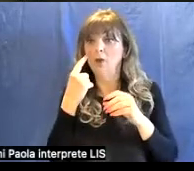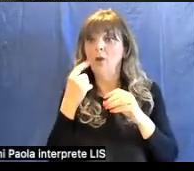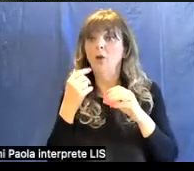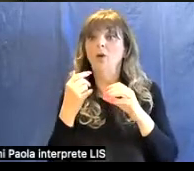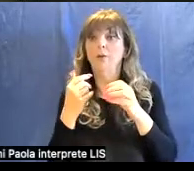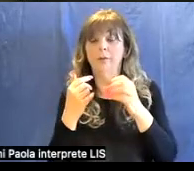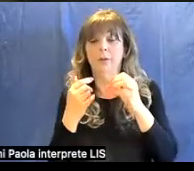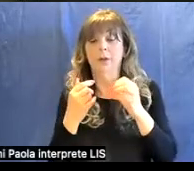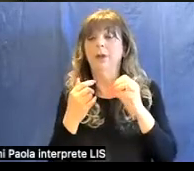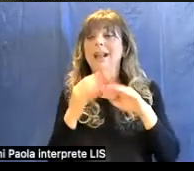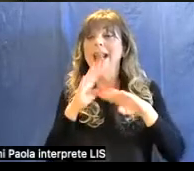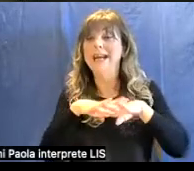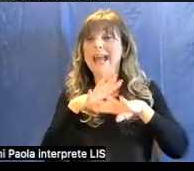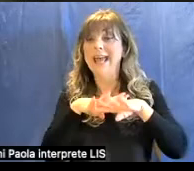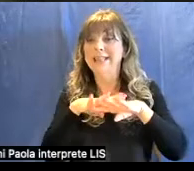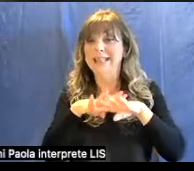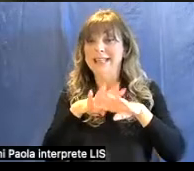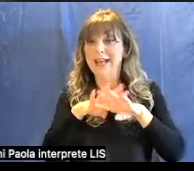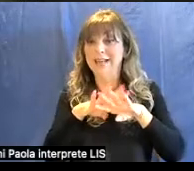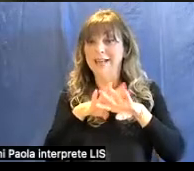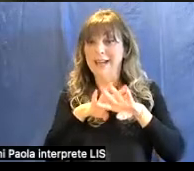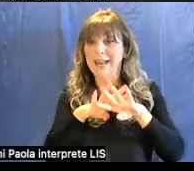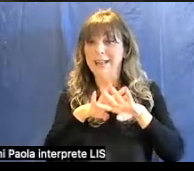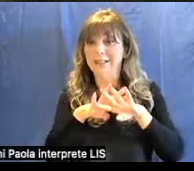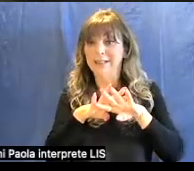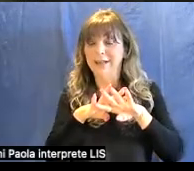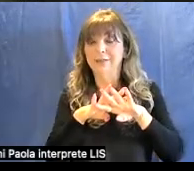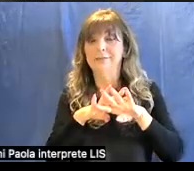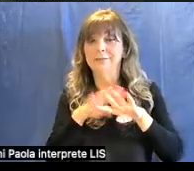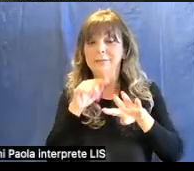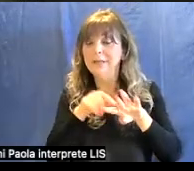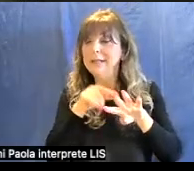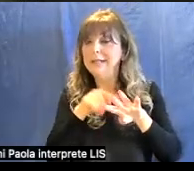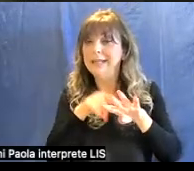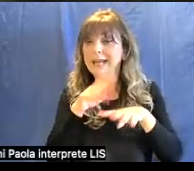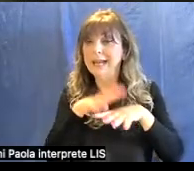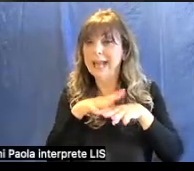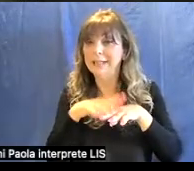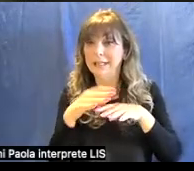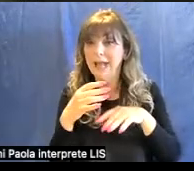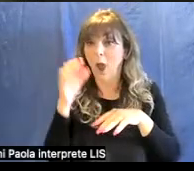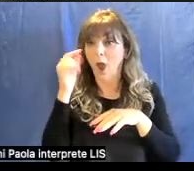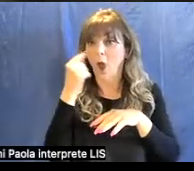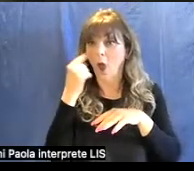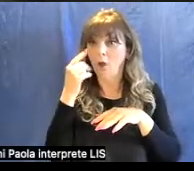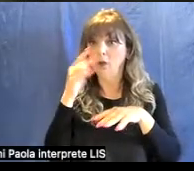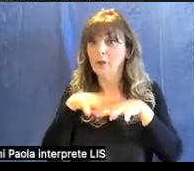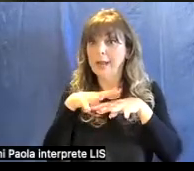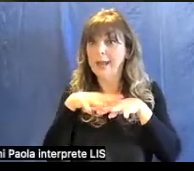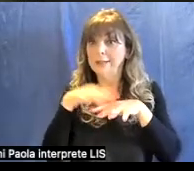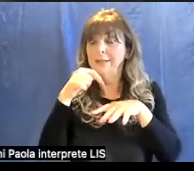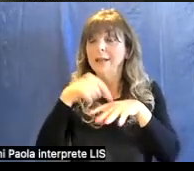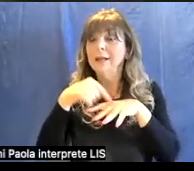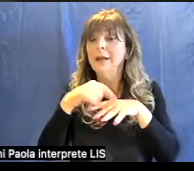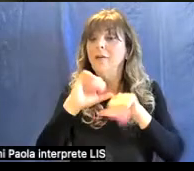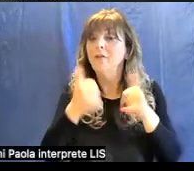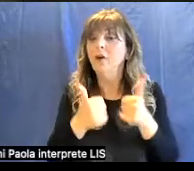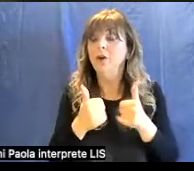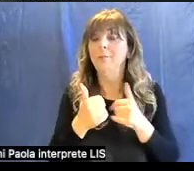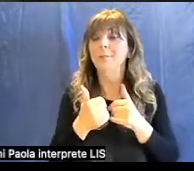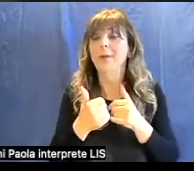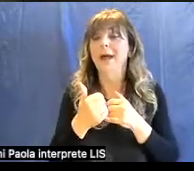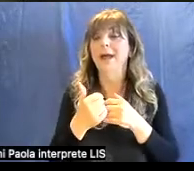la retina. È proprio qui che si va formando l'immagine. L'immagine arriva dall'esterno,